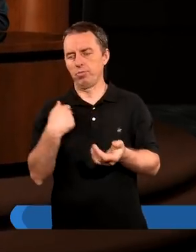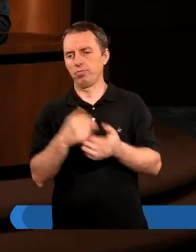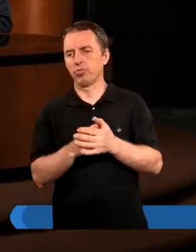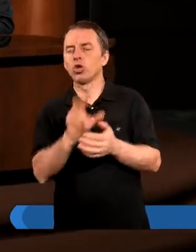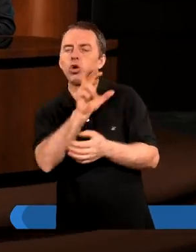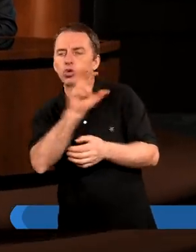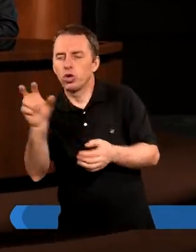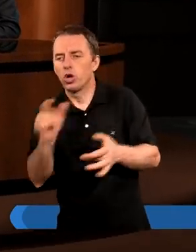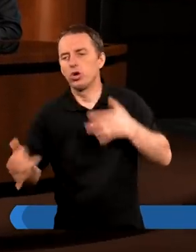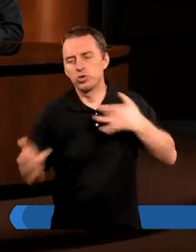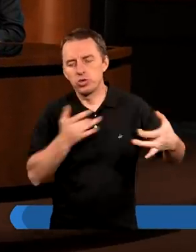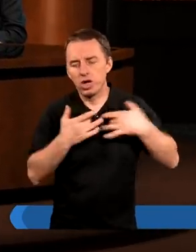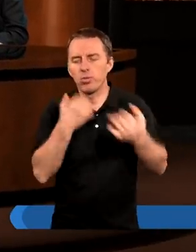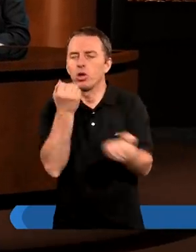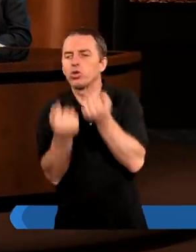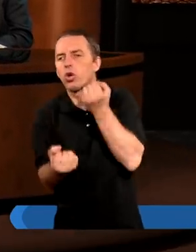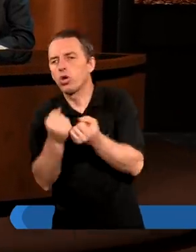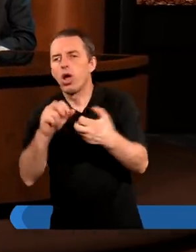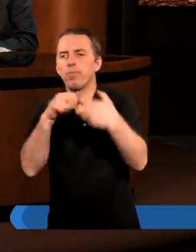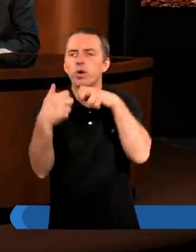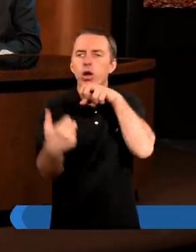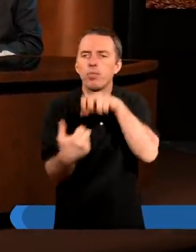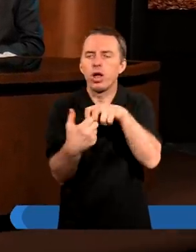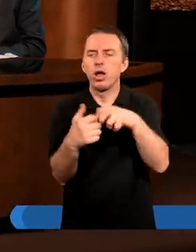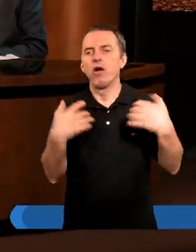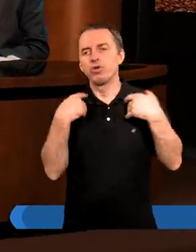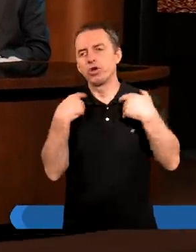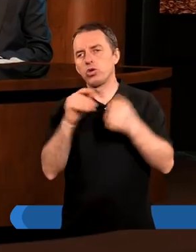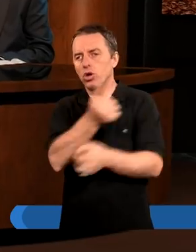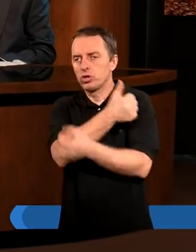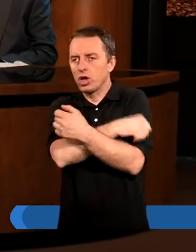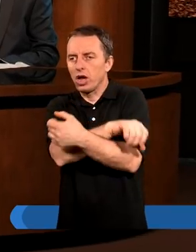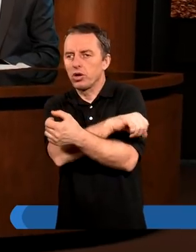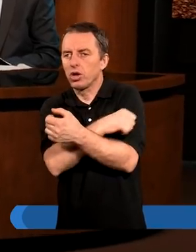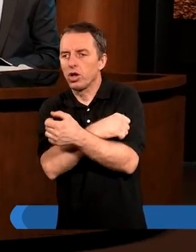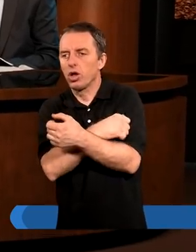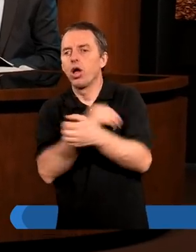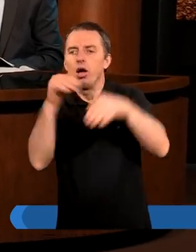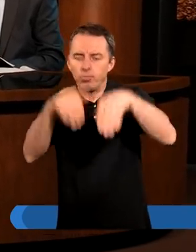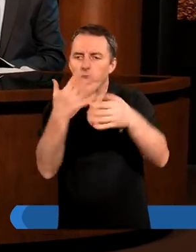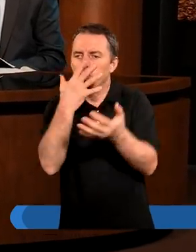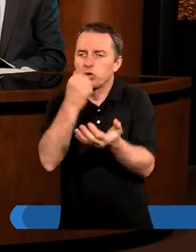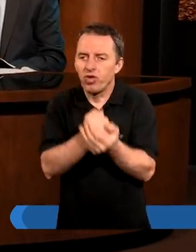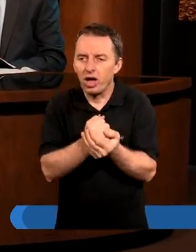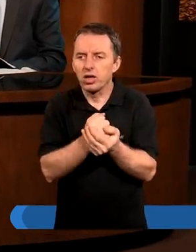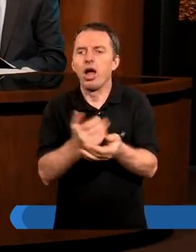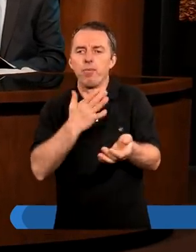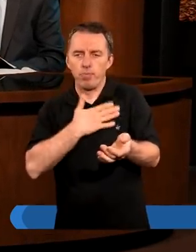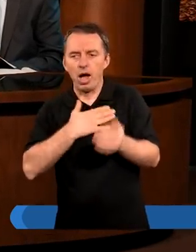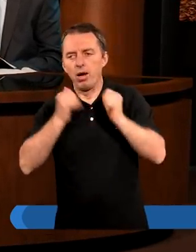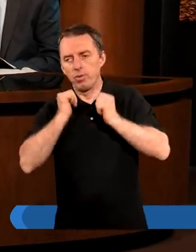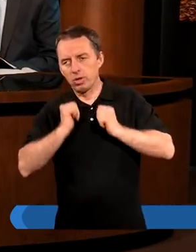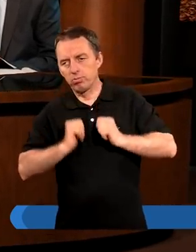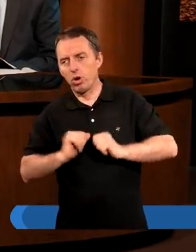Czy cierpienia, trudności i problemy w życiu chrześcijańskim mogą świadczyć o tym, że mamy